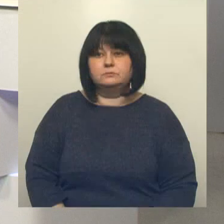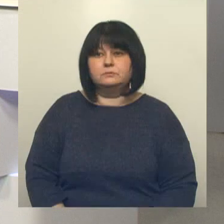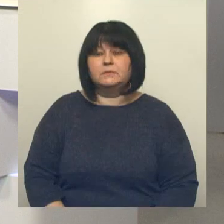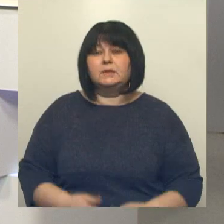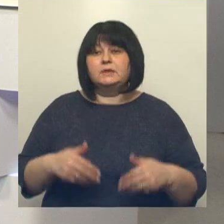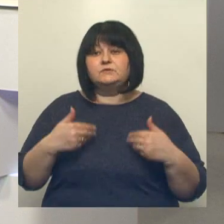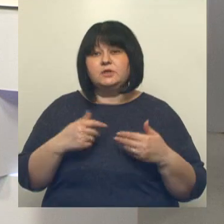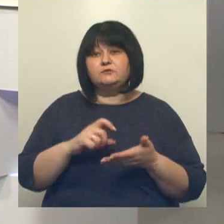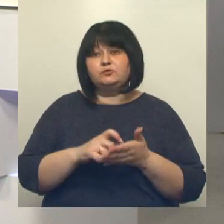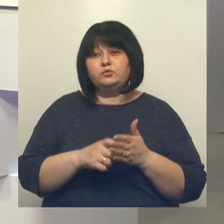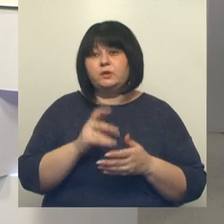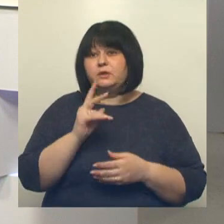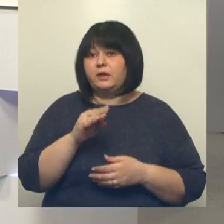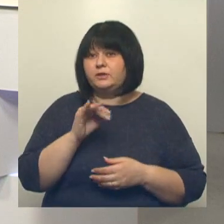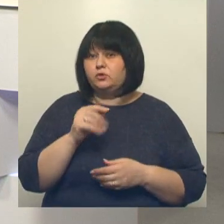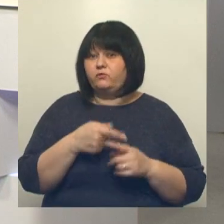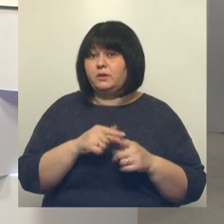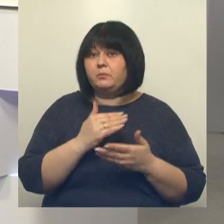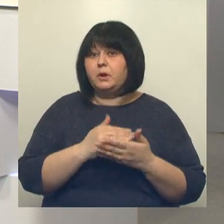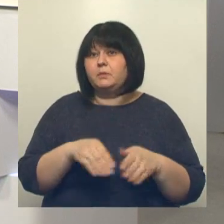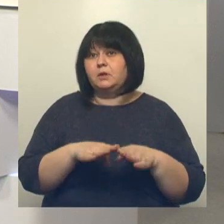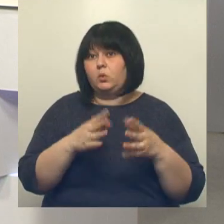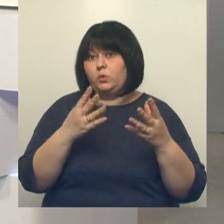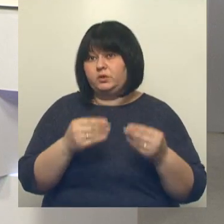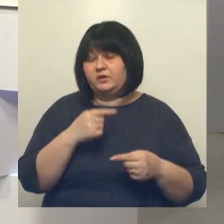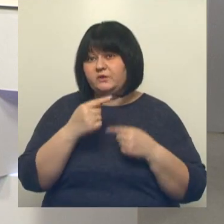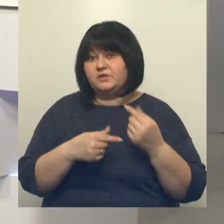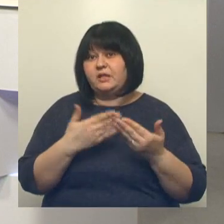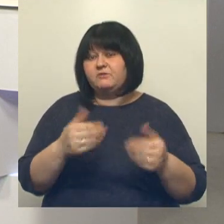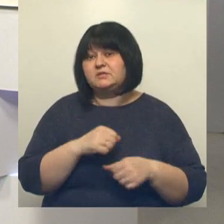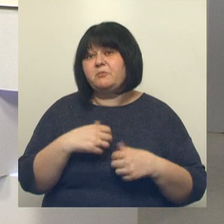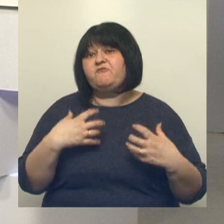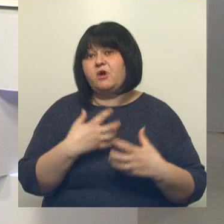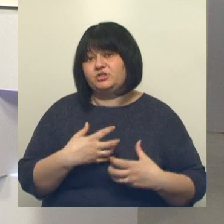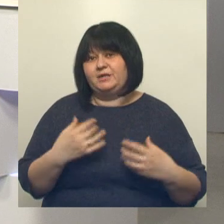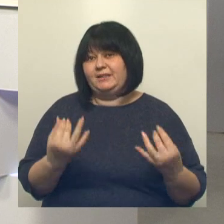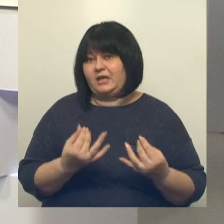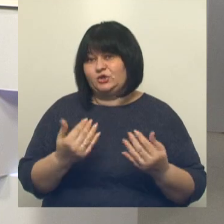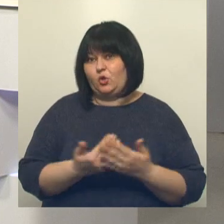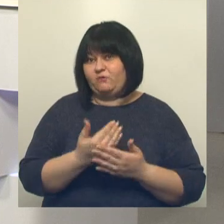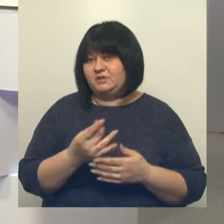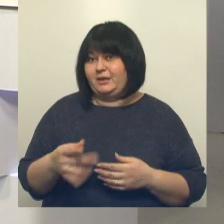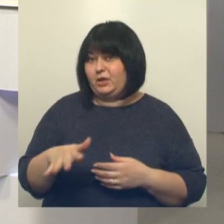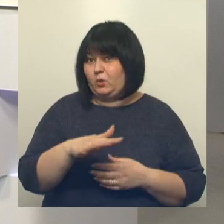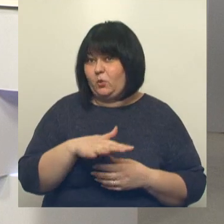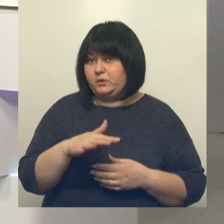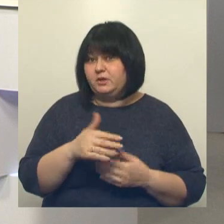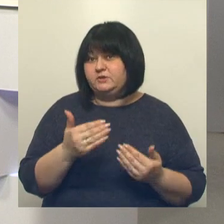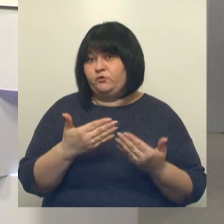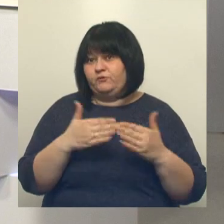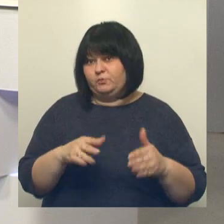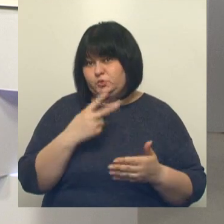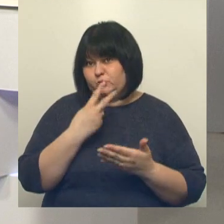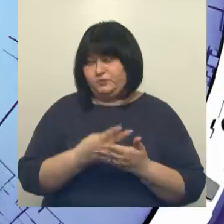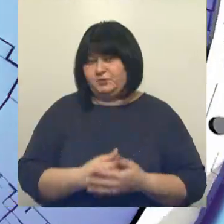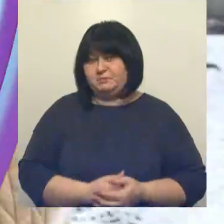Здравствуйте! студии Наталья Титова. Это программа «Такой день». Как всегда, для вас самые важные и интересные новости региона. Сегодня в